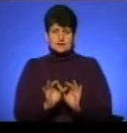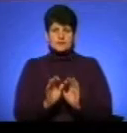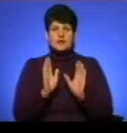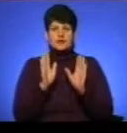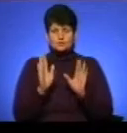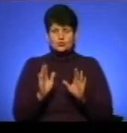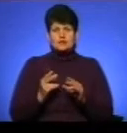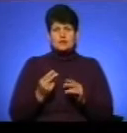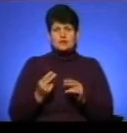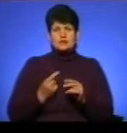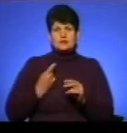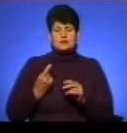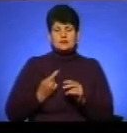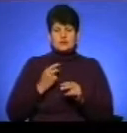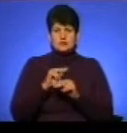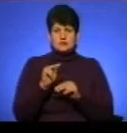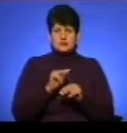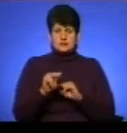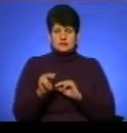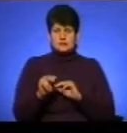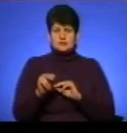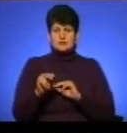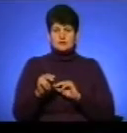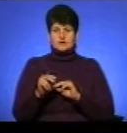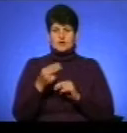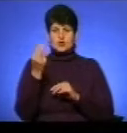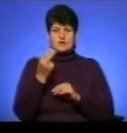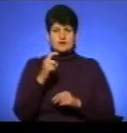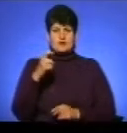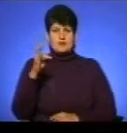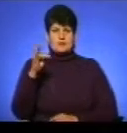буде майстер-клас по розмалюванню хної.